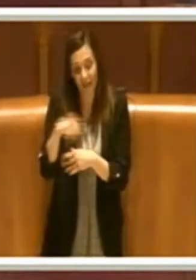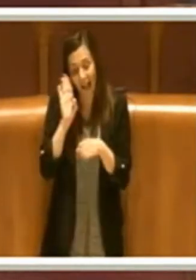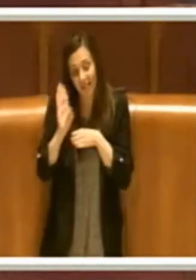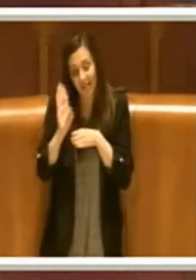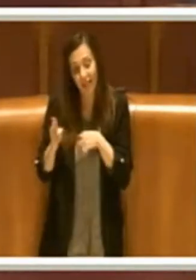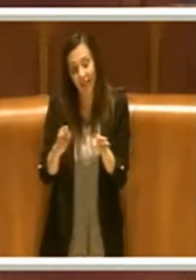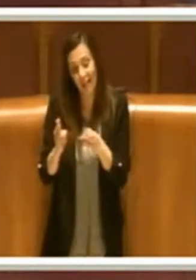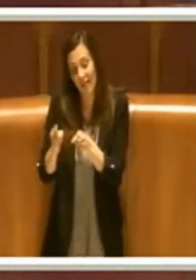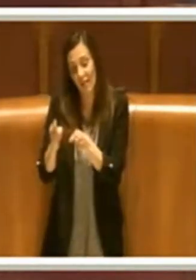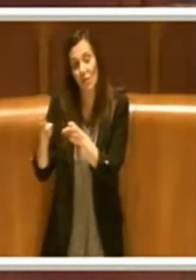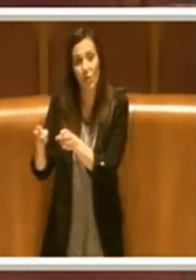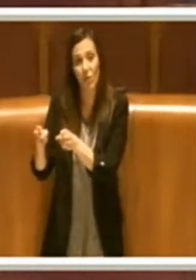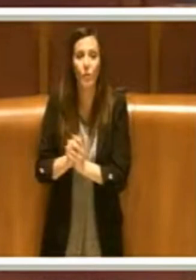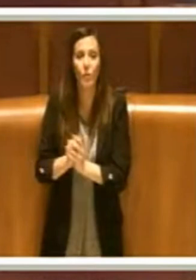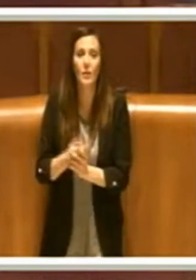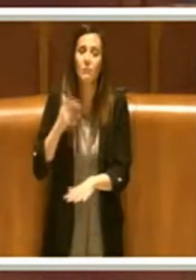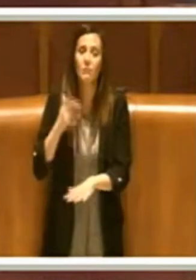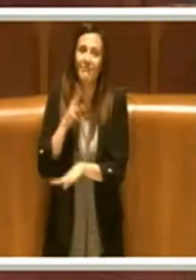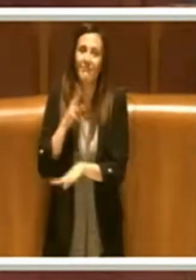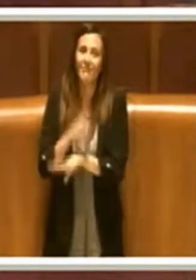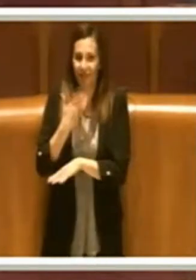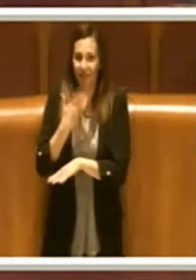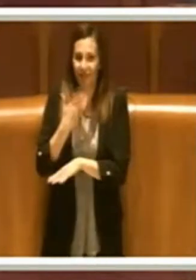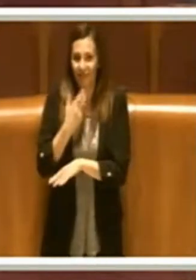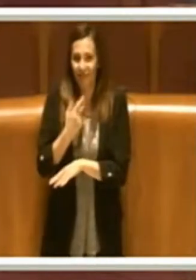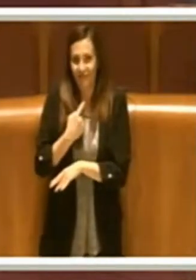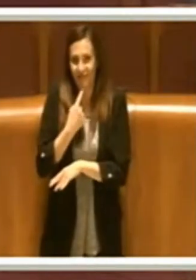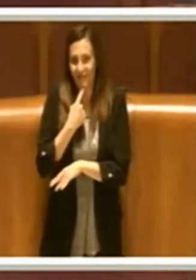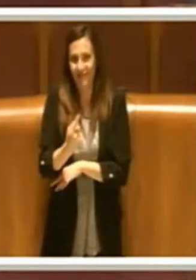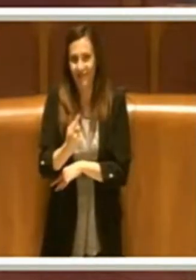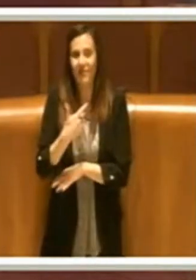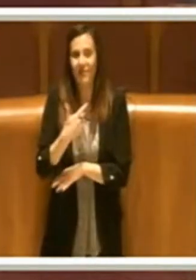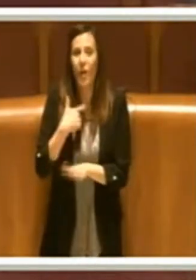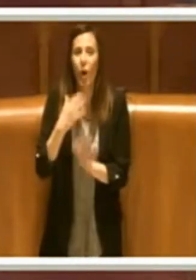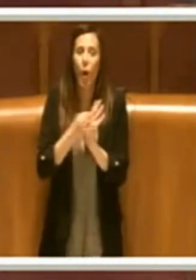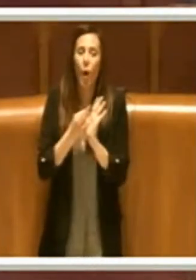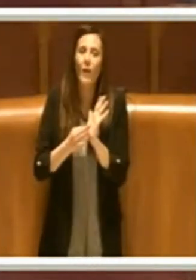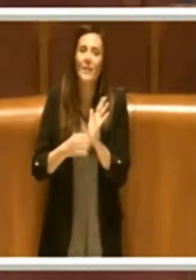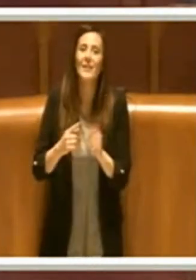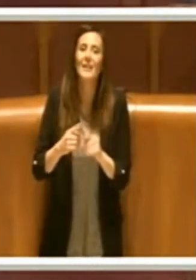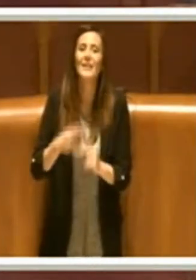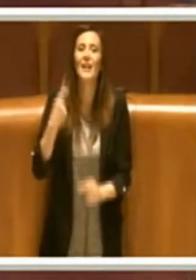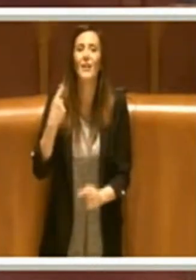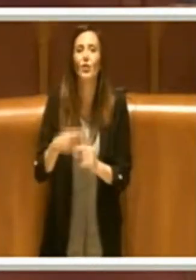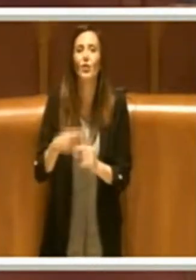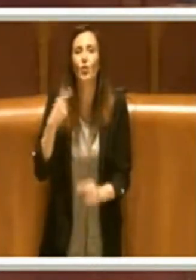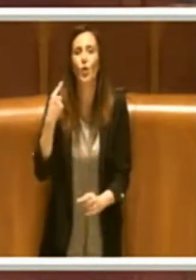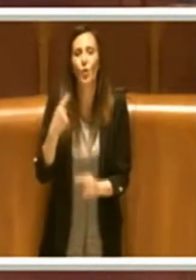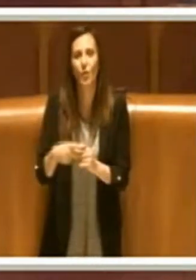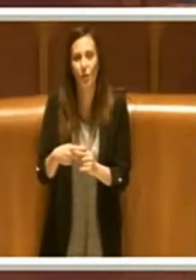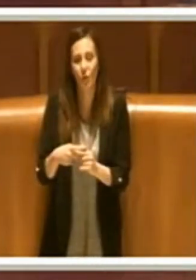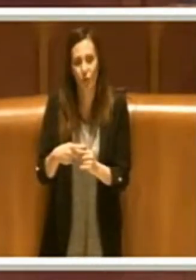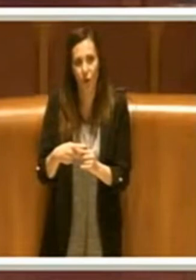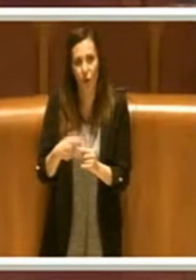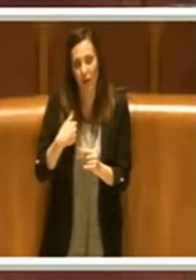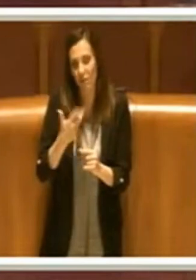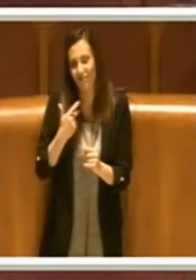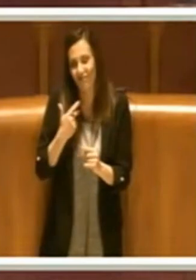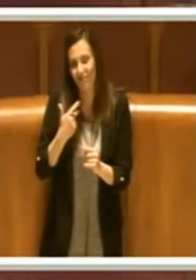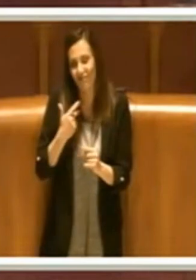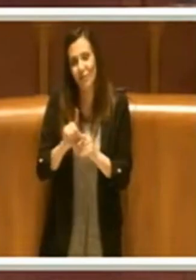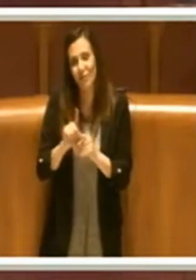Quello che voglio dire nel mio intervento è che nei miei ordini del giorno, ed è quello che vorrei